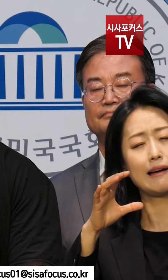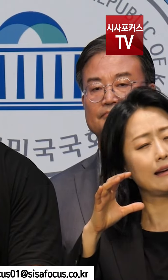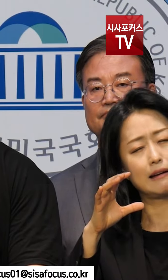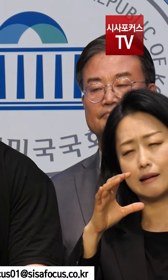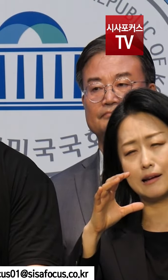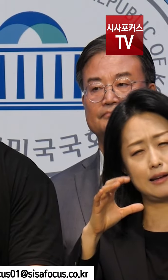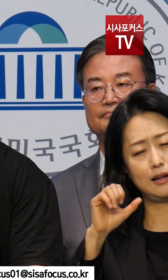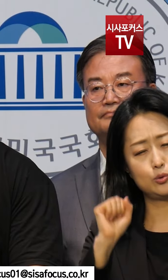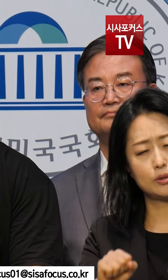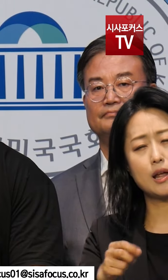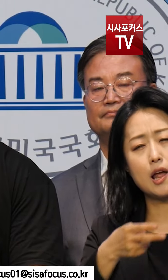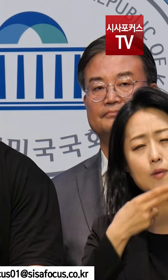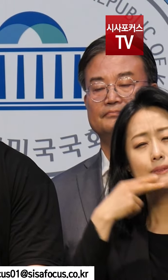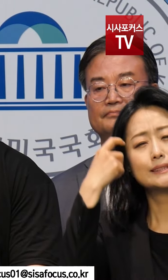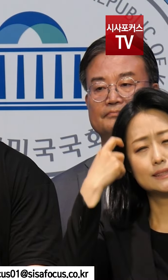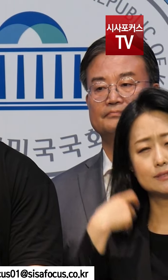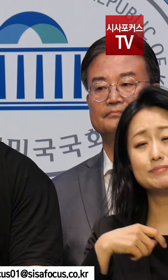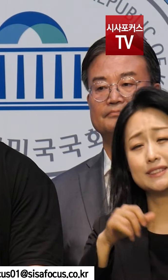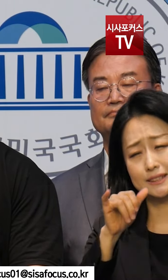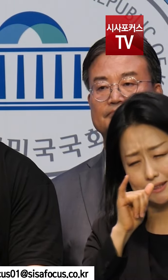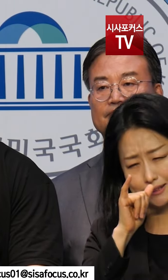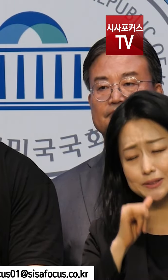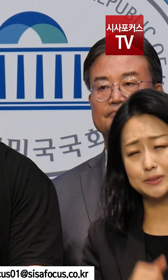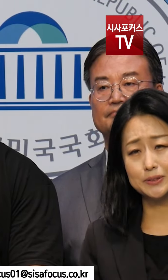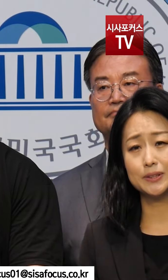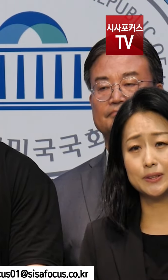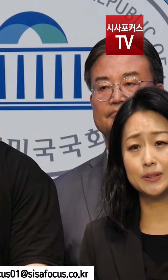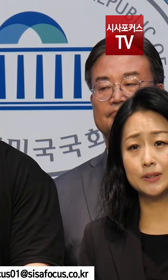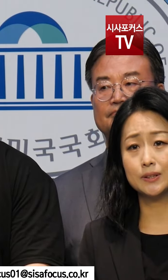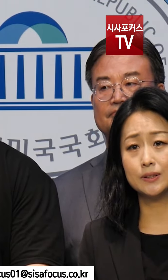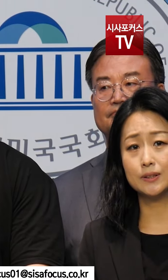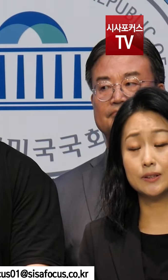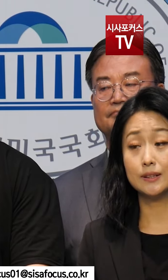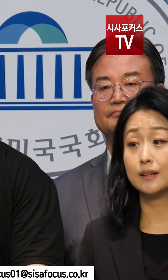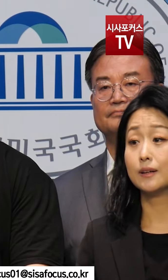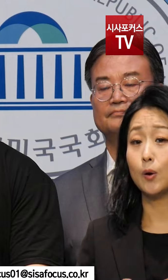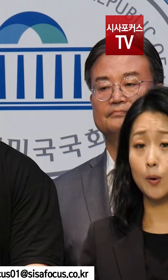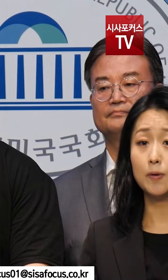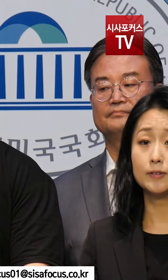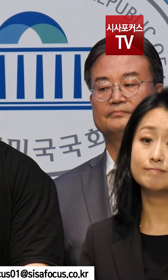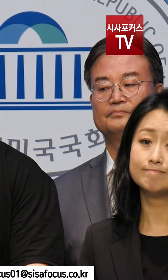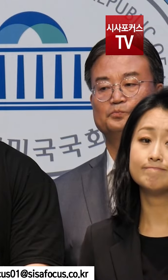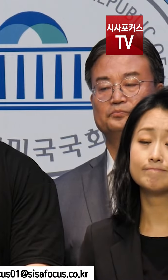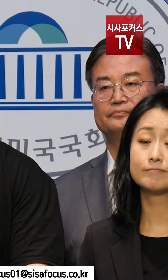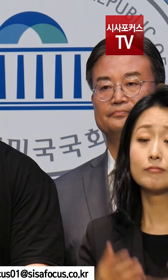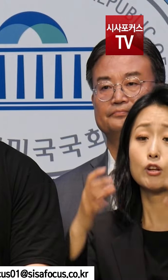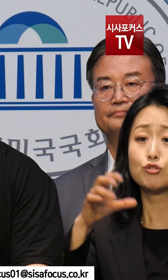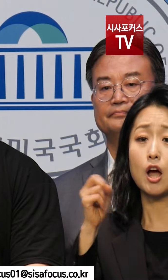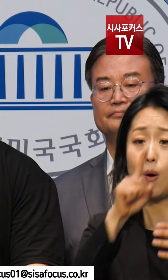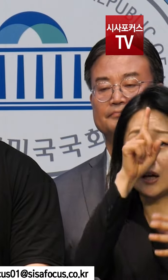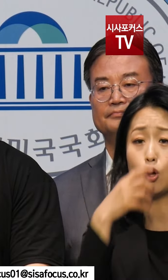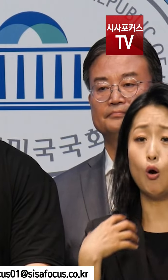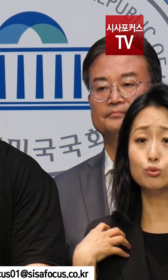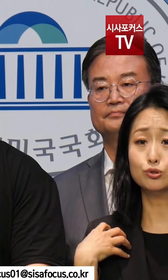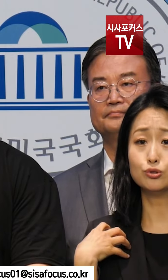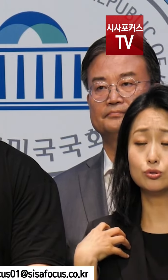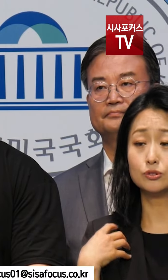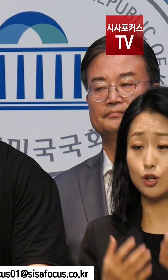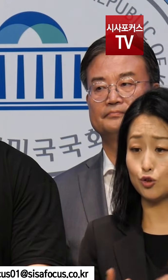대한민국에 존재하지 않는 것이란 말입니까? 이 자리를 통하여 국가와 정부를